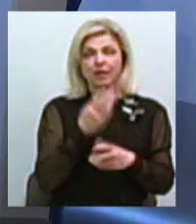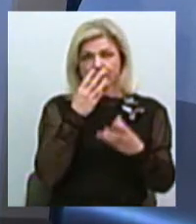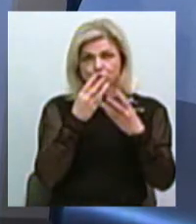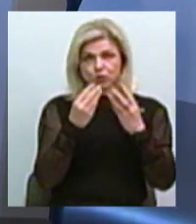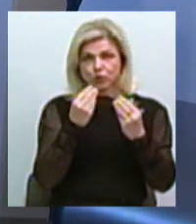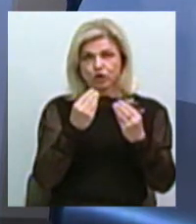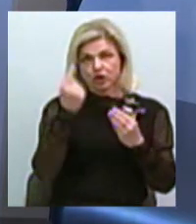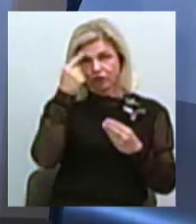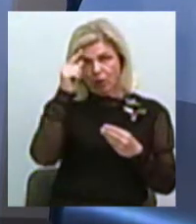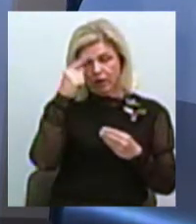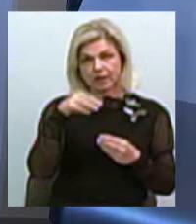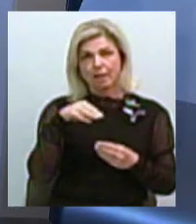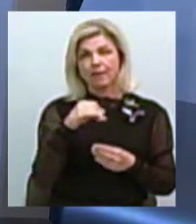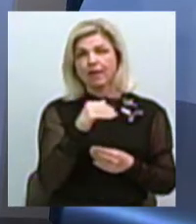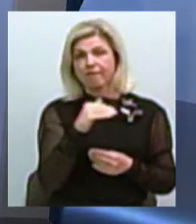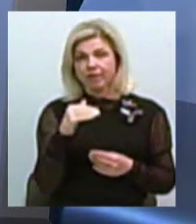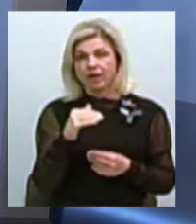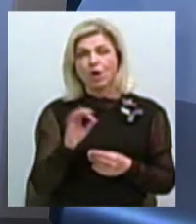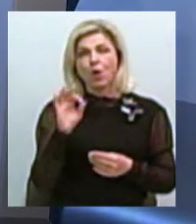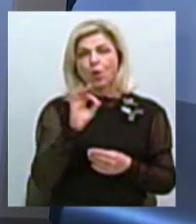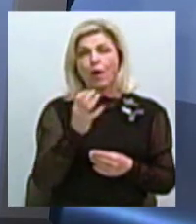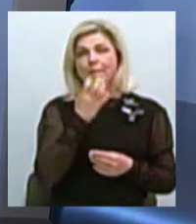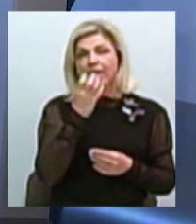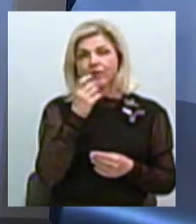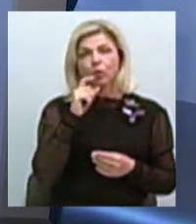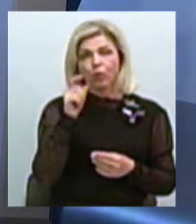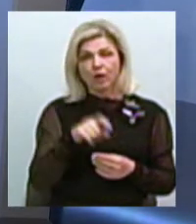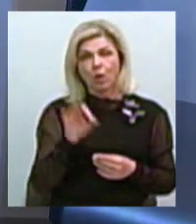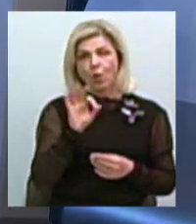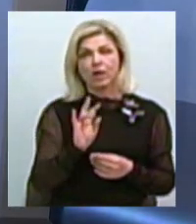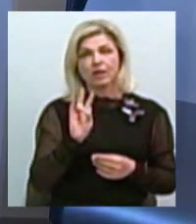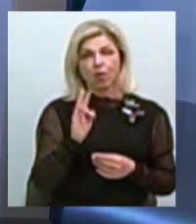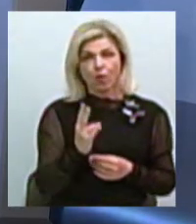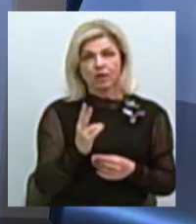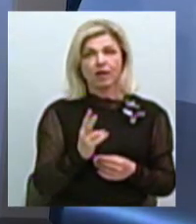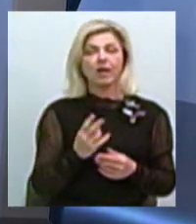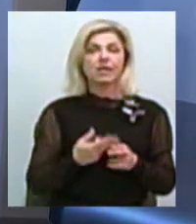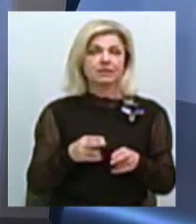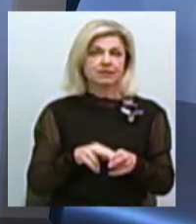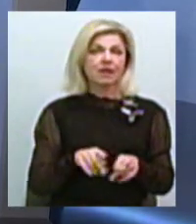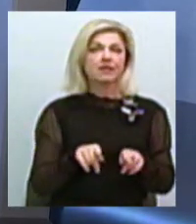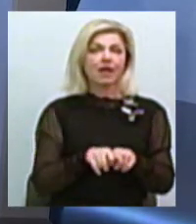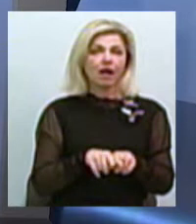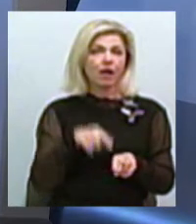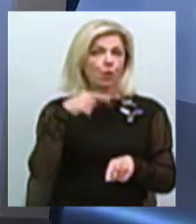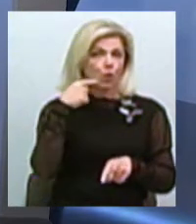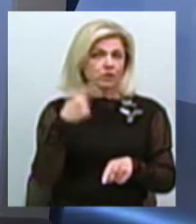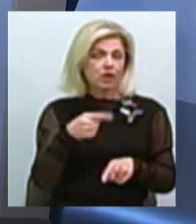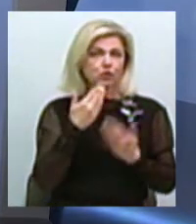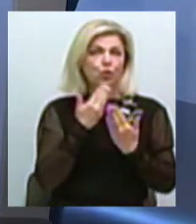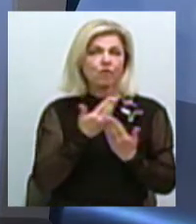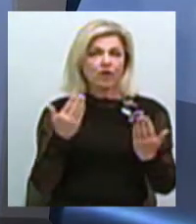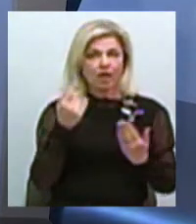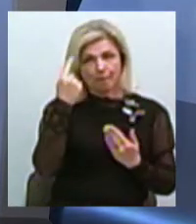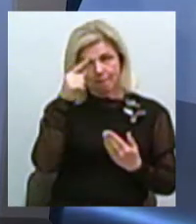створений міф про Південь України, про Миколаївщину, зокрема, це такий російсько-радянський